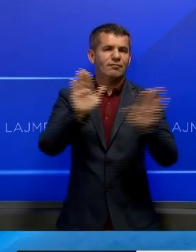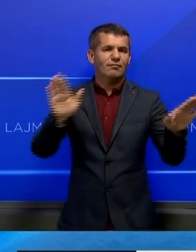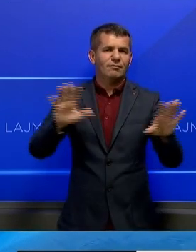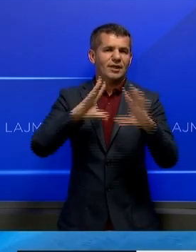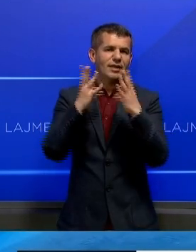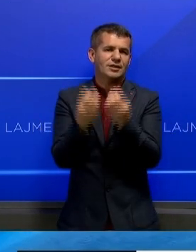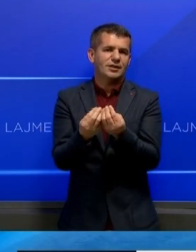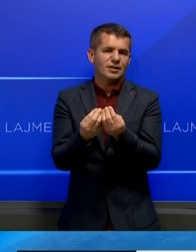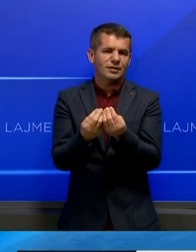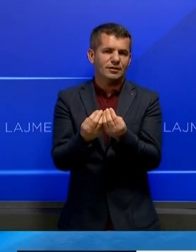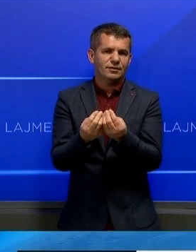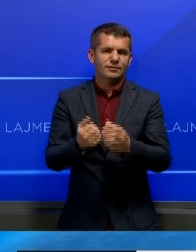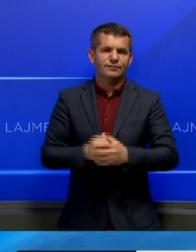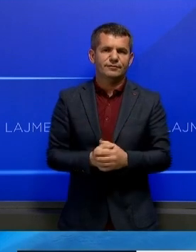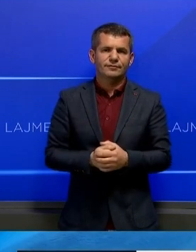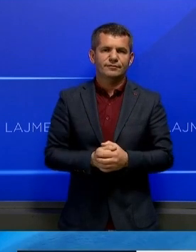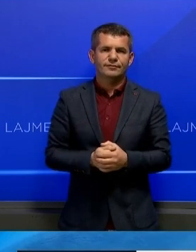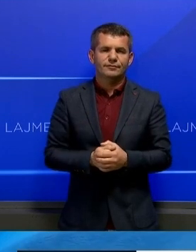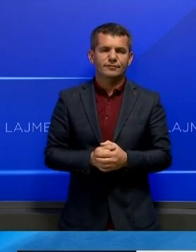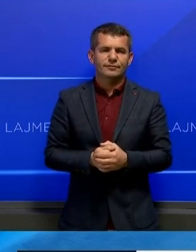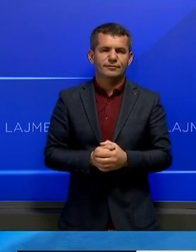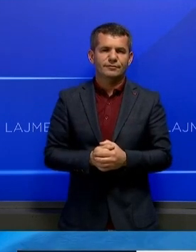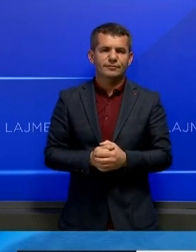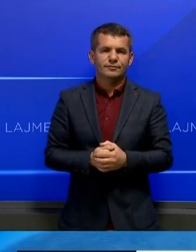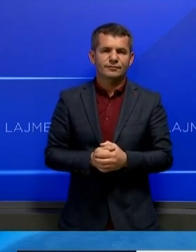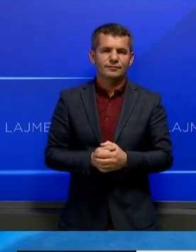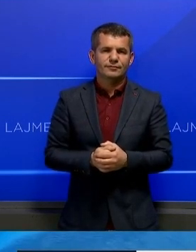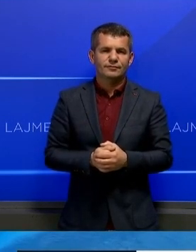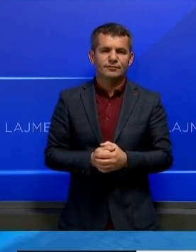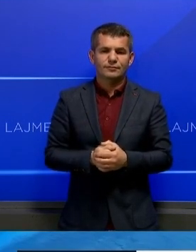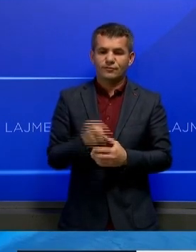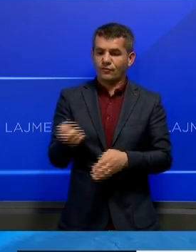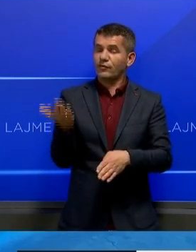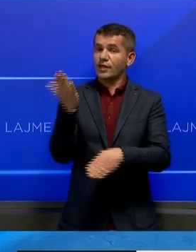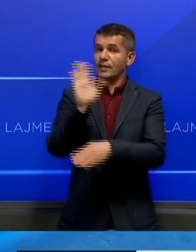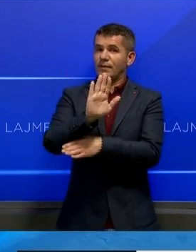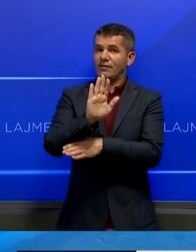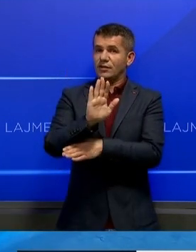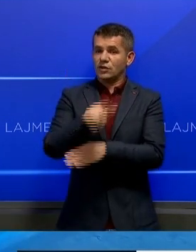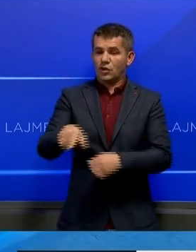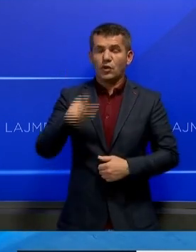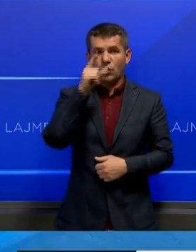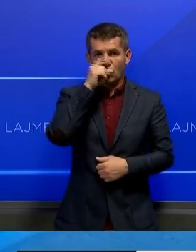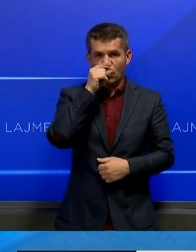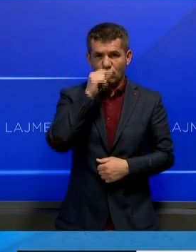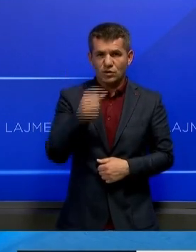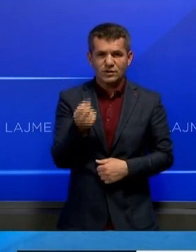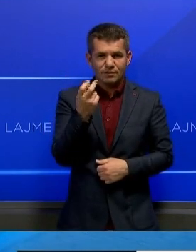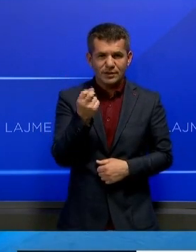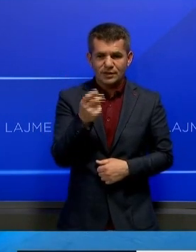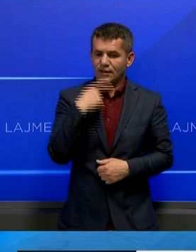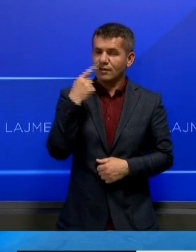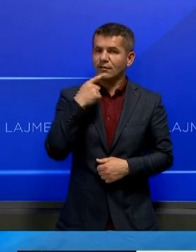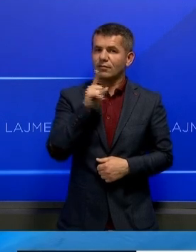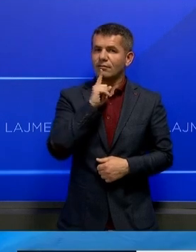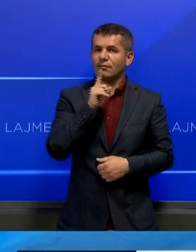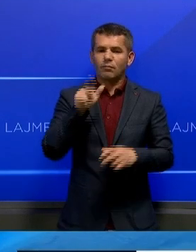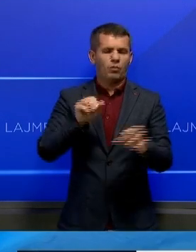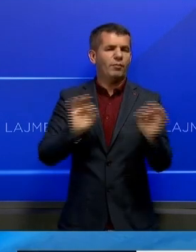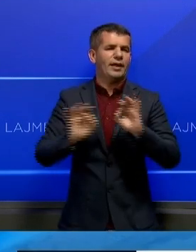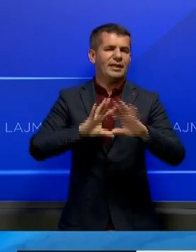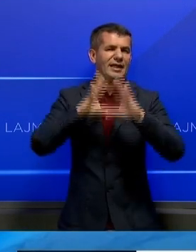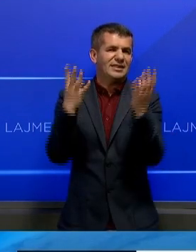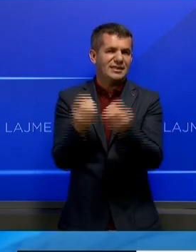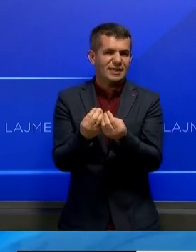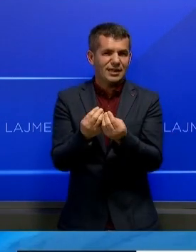që merë Komitetit për imunizim të populatës. Ndërko, përfaqësuesit e Komunës e Prishtinës, tonë se i kam bërë të gjitha